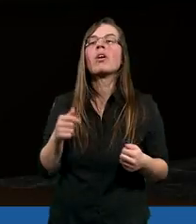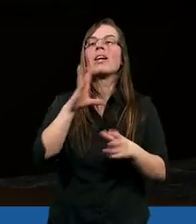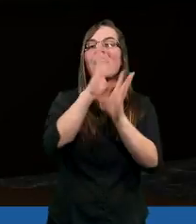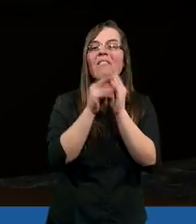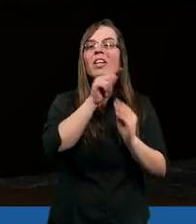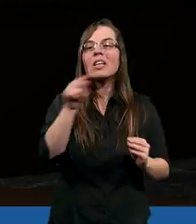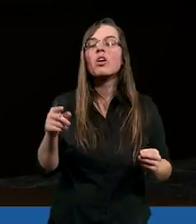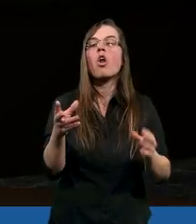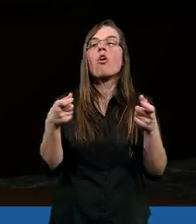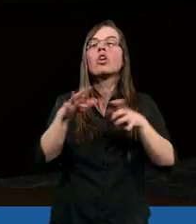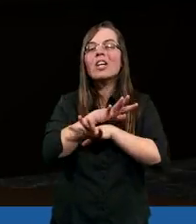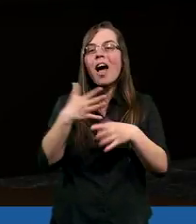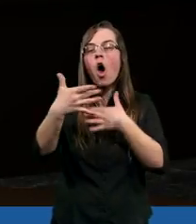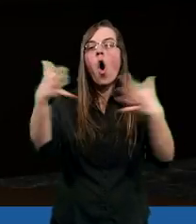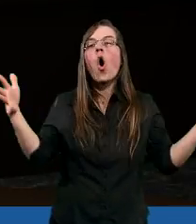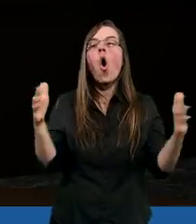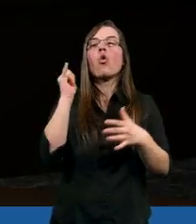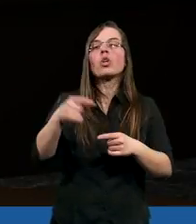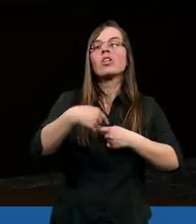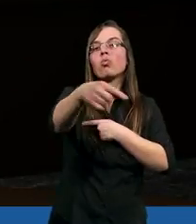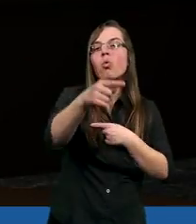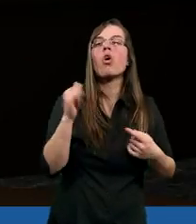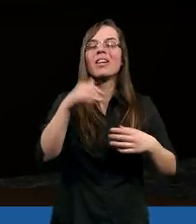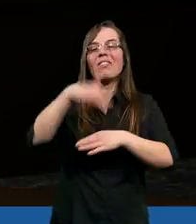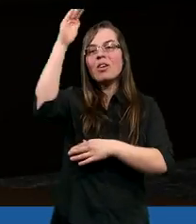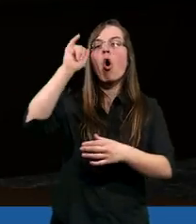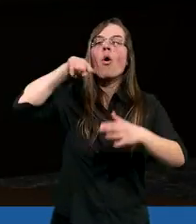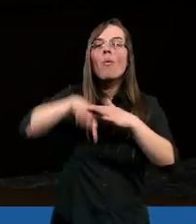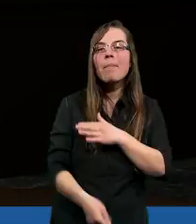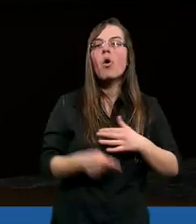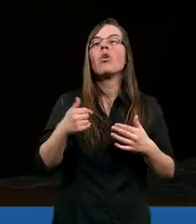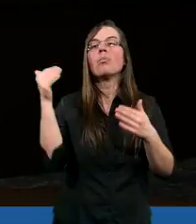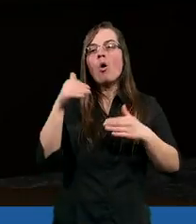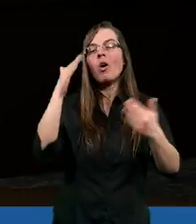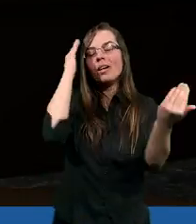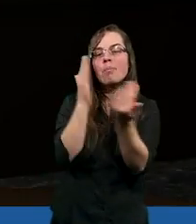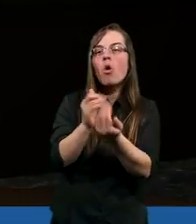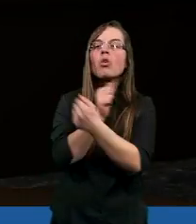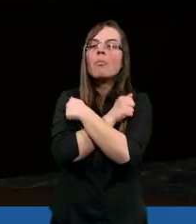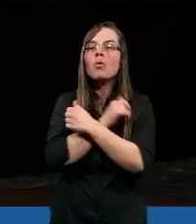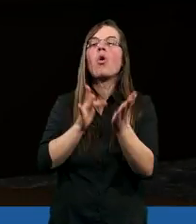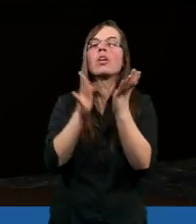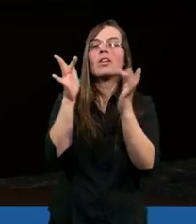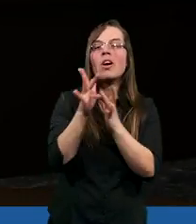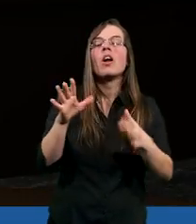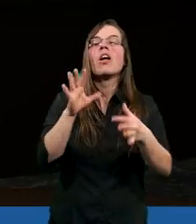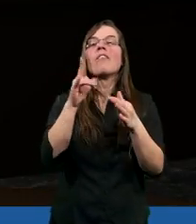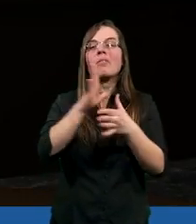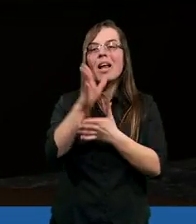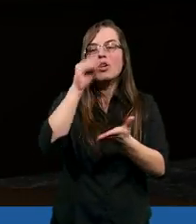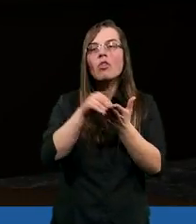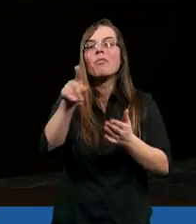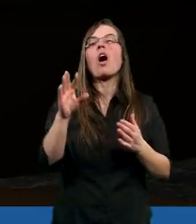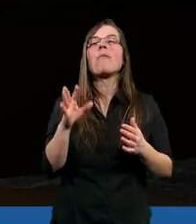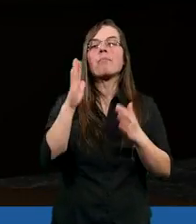pojąć ze wszystkimi świętymi, jaka jest szerokość i długość i wysokość i głębokość i mogli poznać miłość Chrystusową, która przewyższa